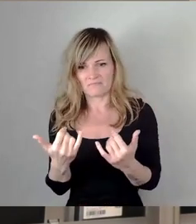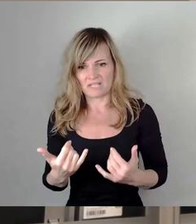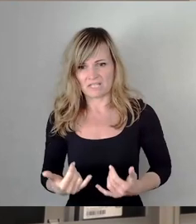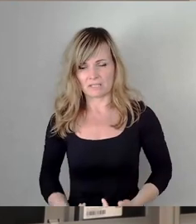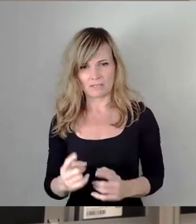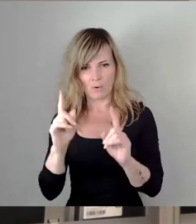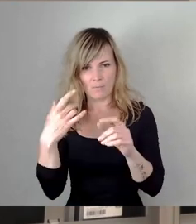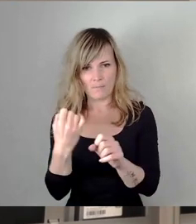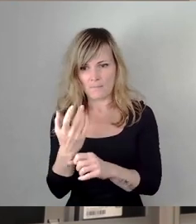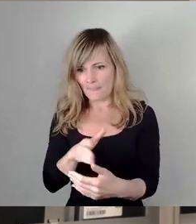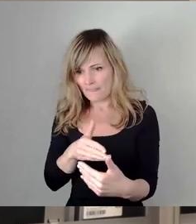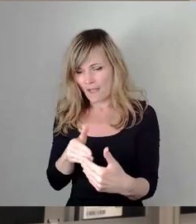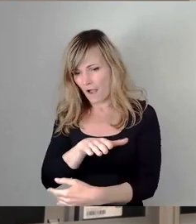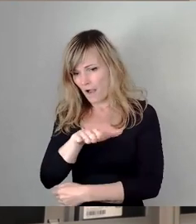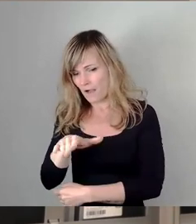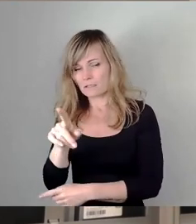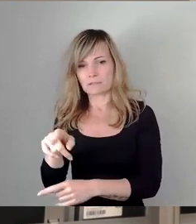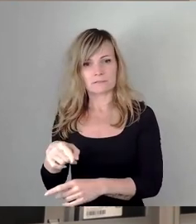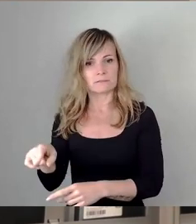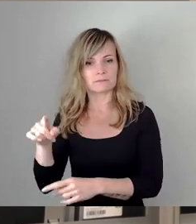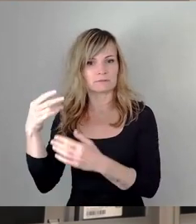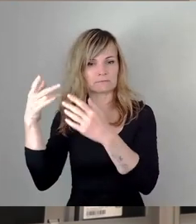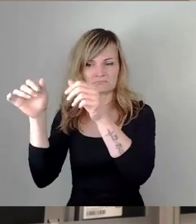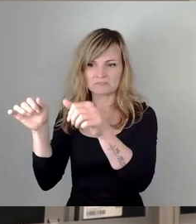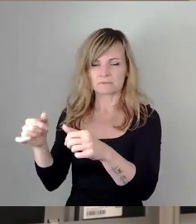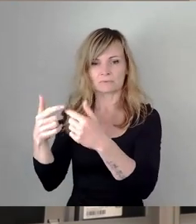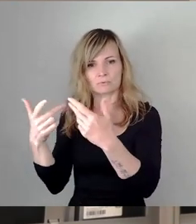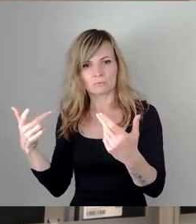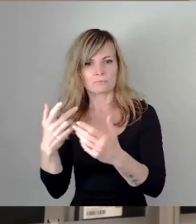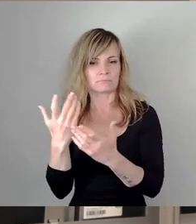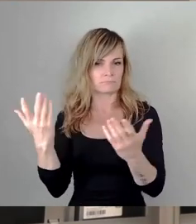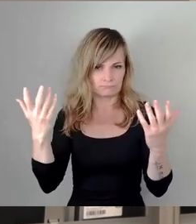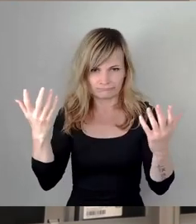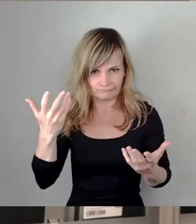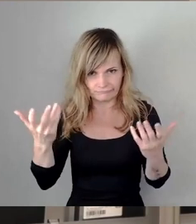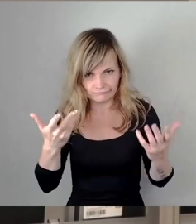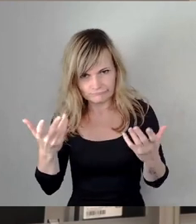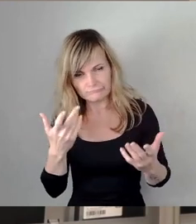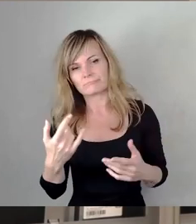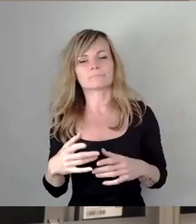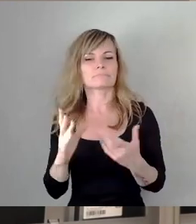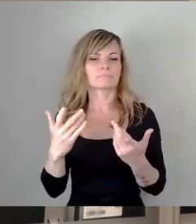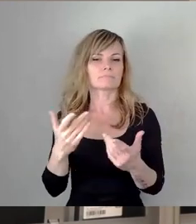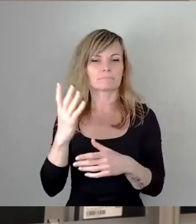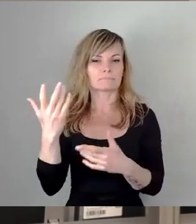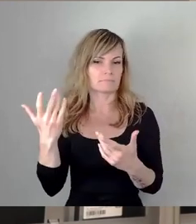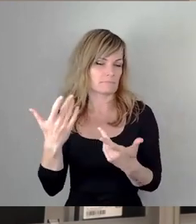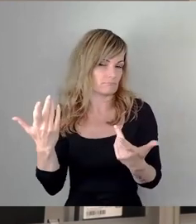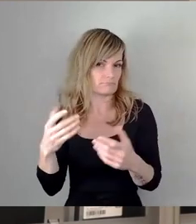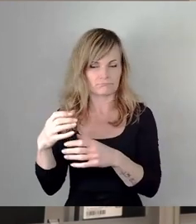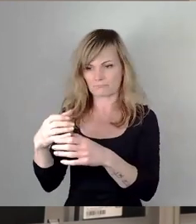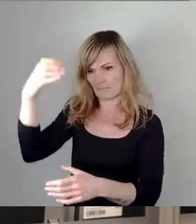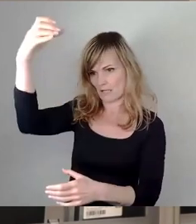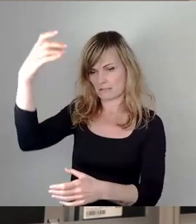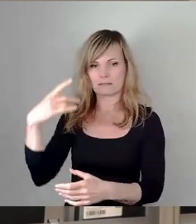unmittelbarer Nähe des Plakatsmastes ist. Wie jedes andere